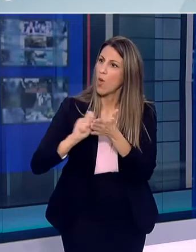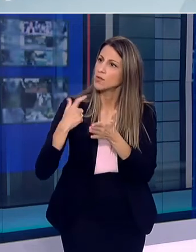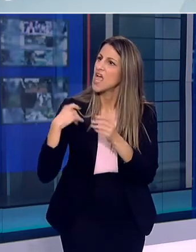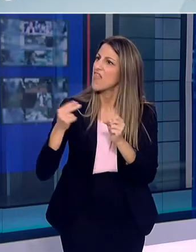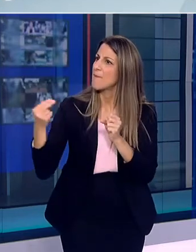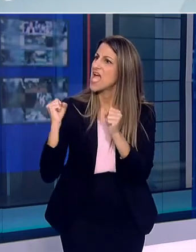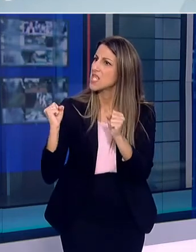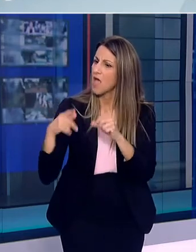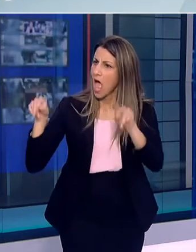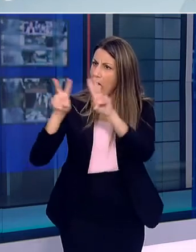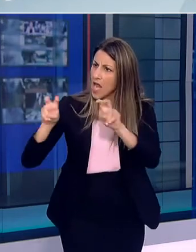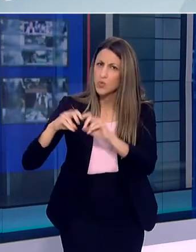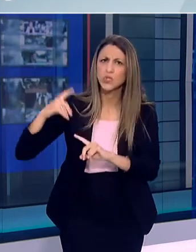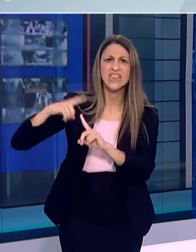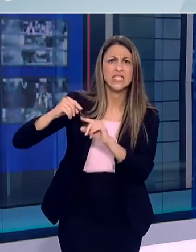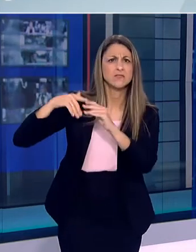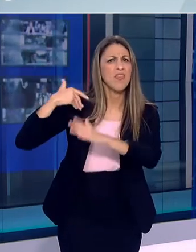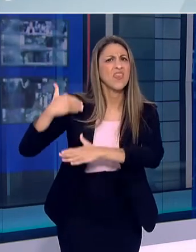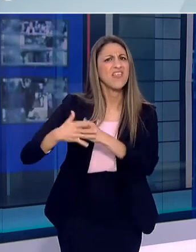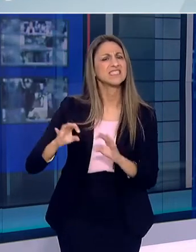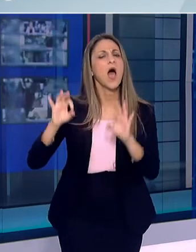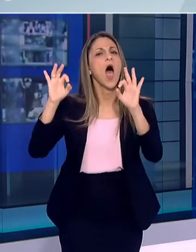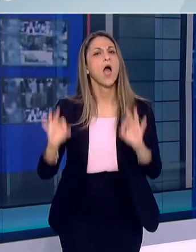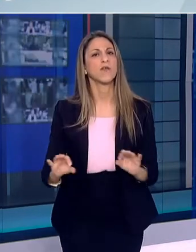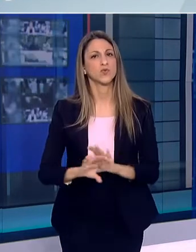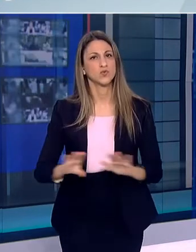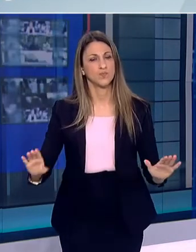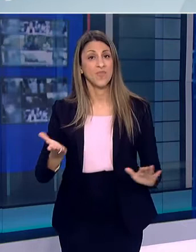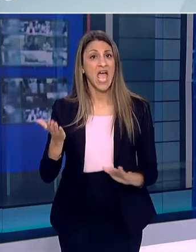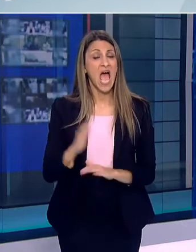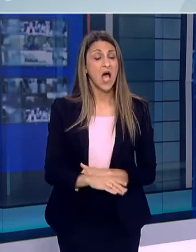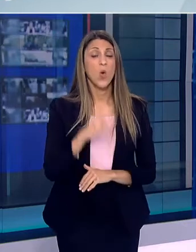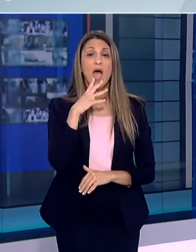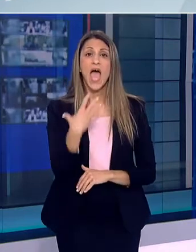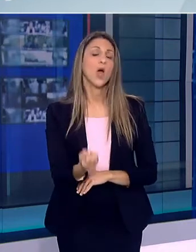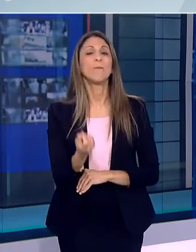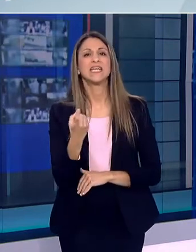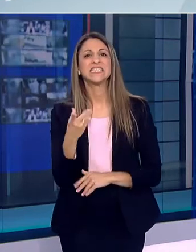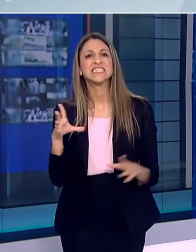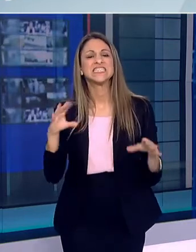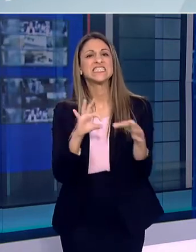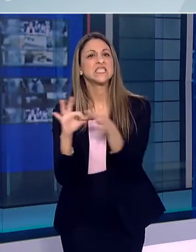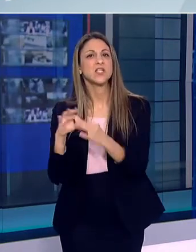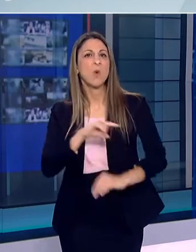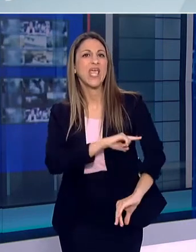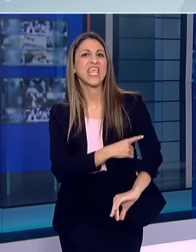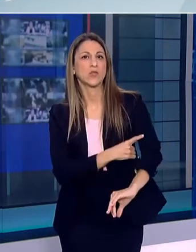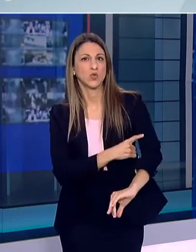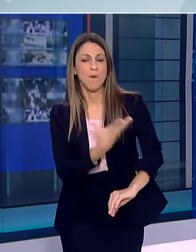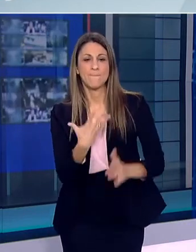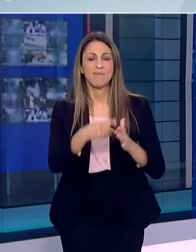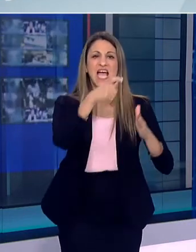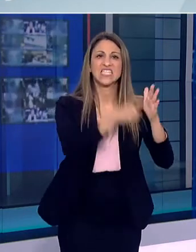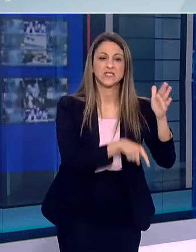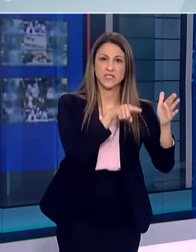ελέγχους και συγκεκριμένες διαδικασίες Προχωρούμε στον υποχρεωτικό ορισμό συνεργαζόμενου γιατρού με κάθε κατάλημα ως το